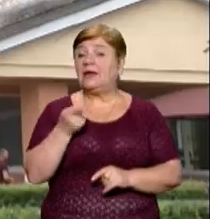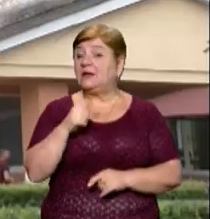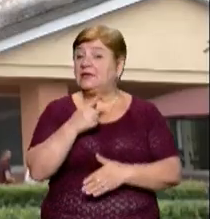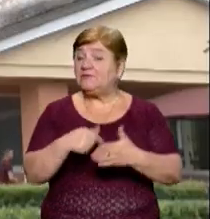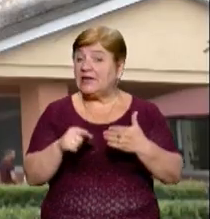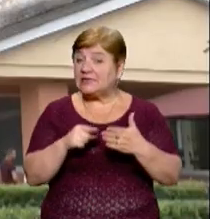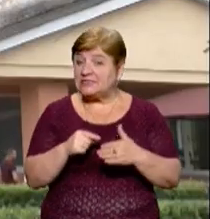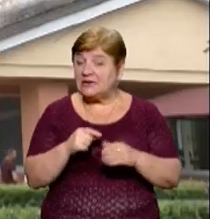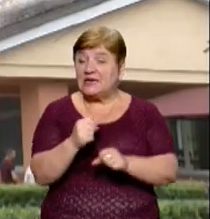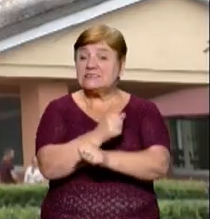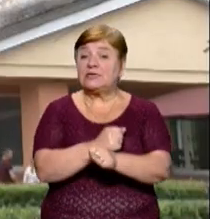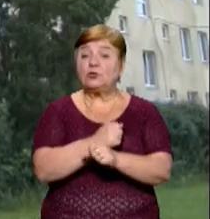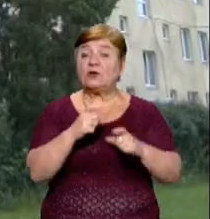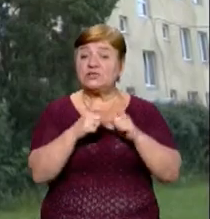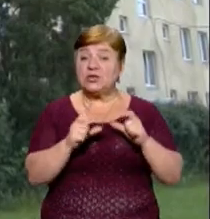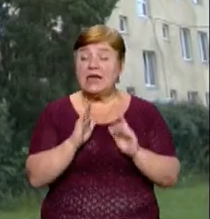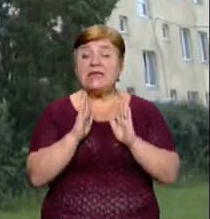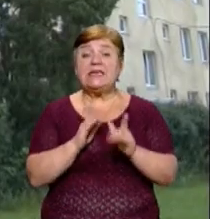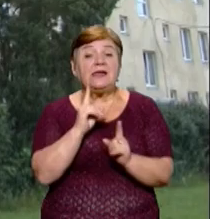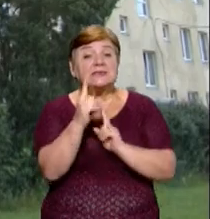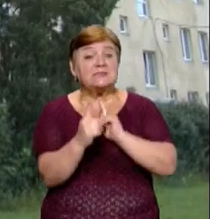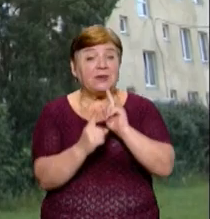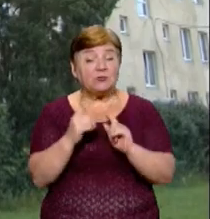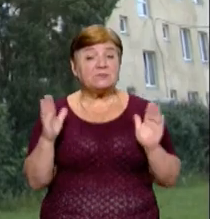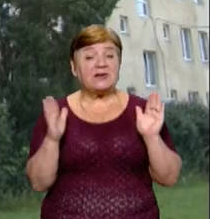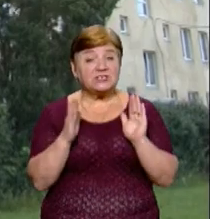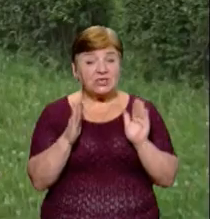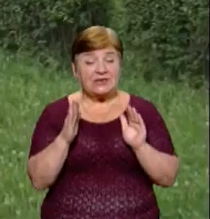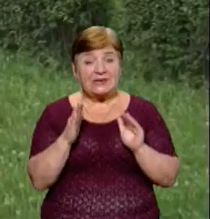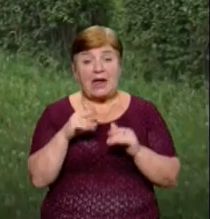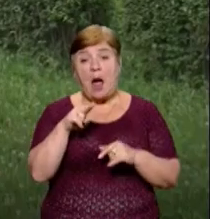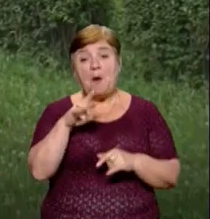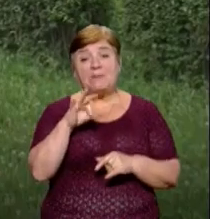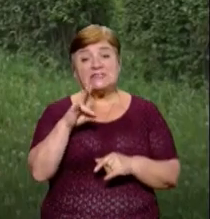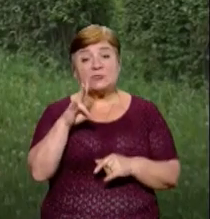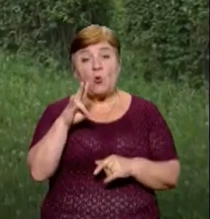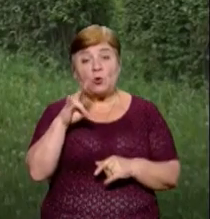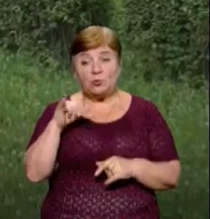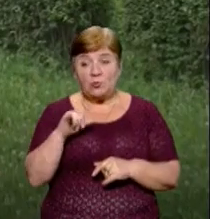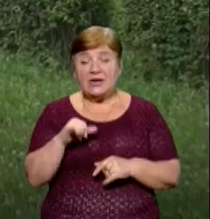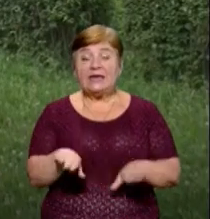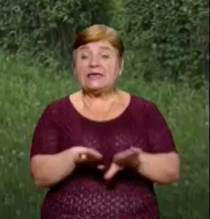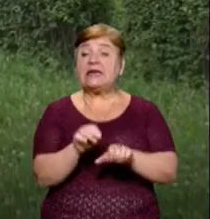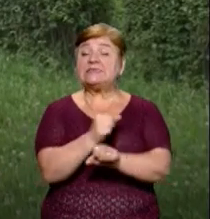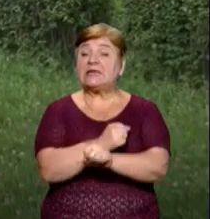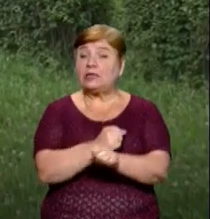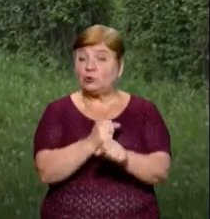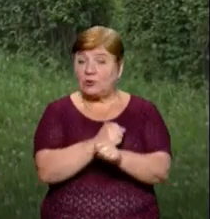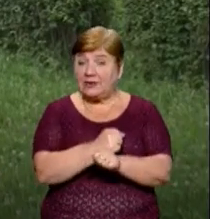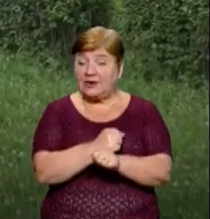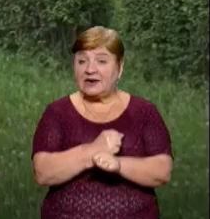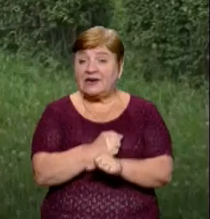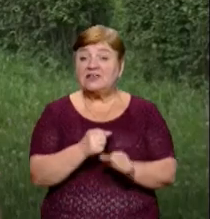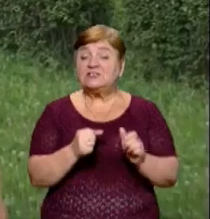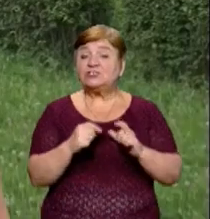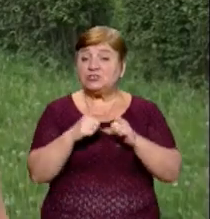ліквідацію санаторних шкіл, а лише їх зміну на ліцей зі збереженням пансіону. Директори таких самих санаторних шкіл, а їх є 66